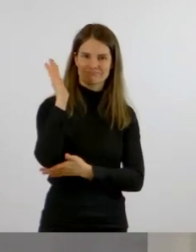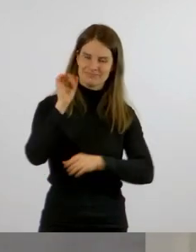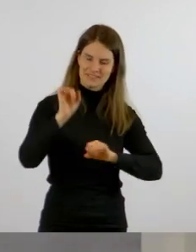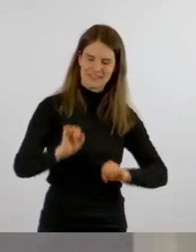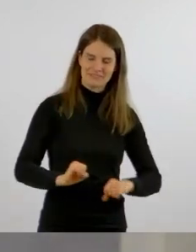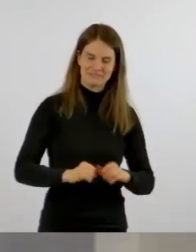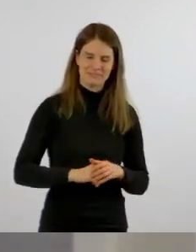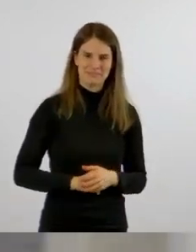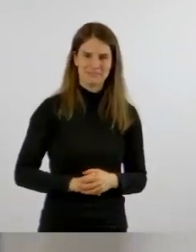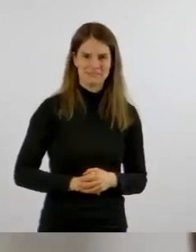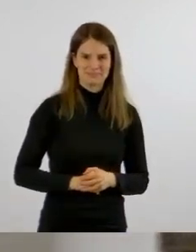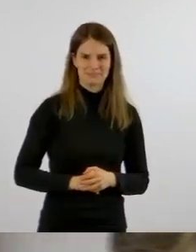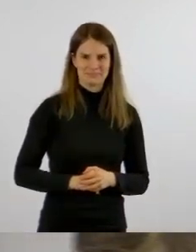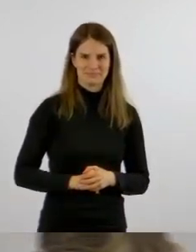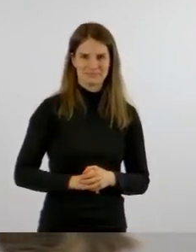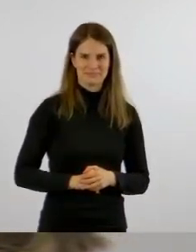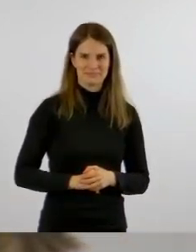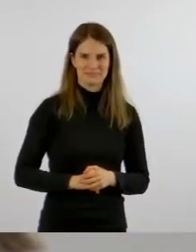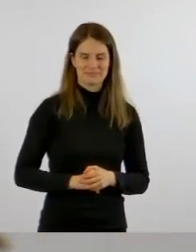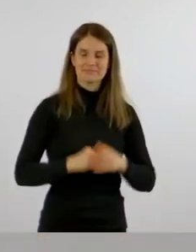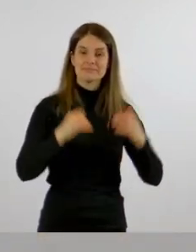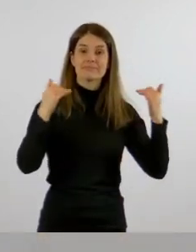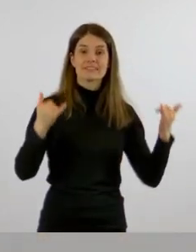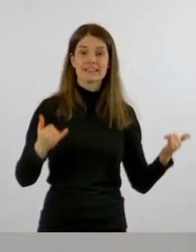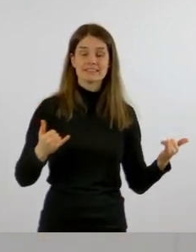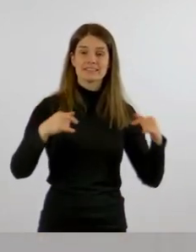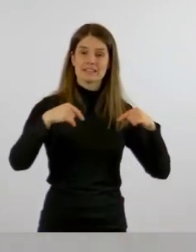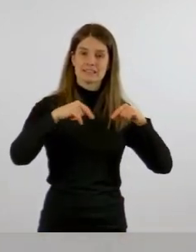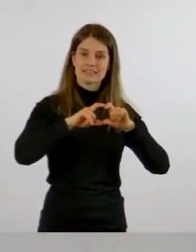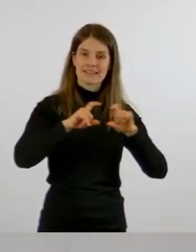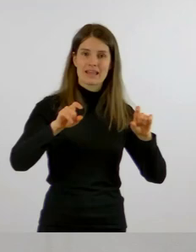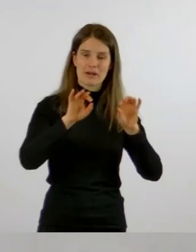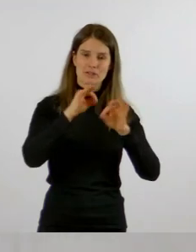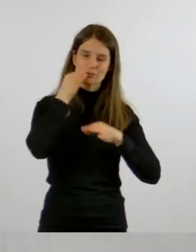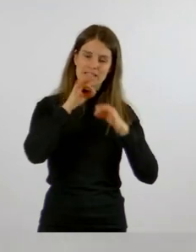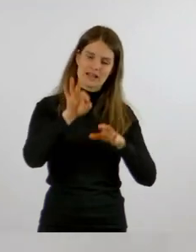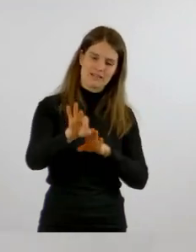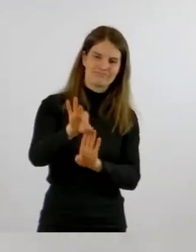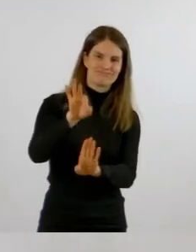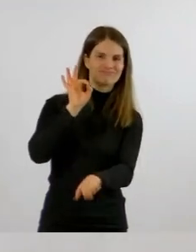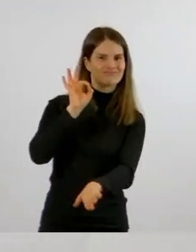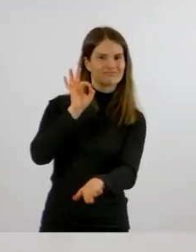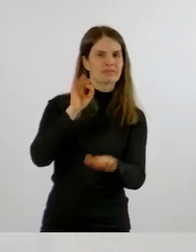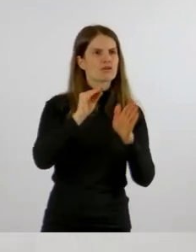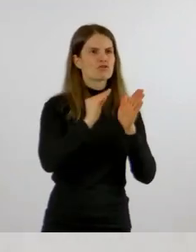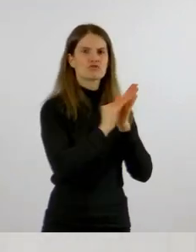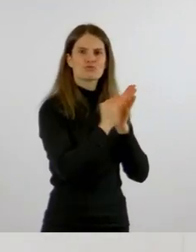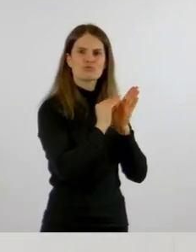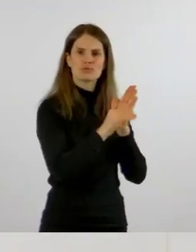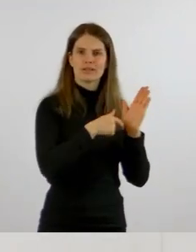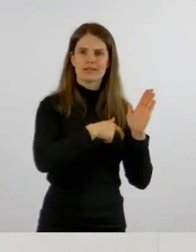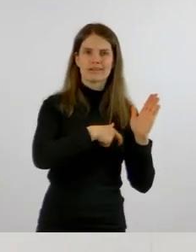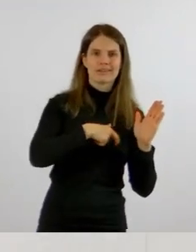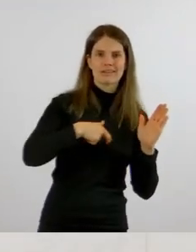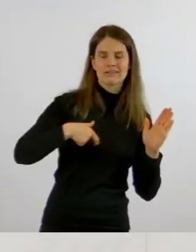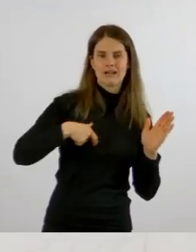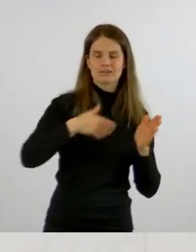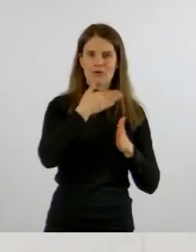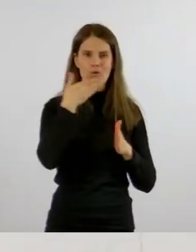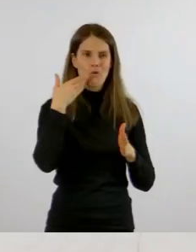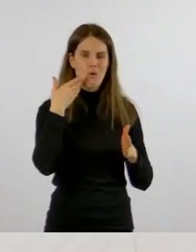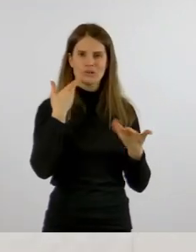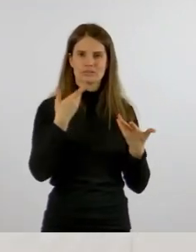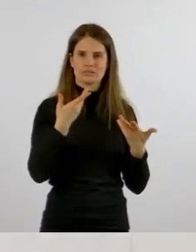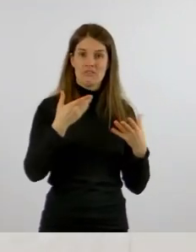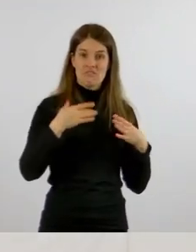Ja, und ich komme zu unserem Sonderthema, das heute lautet, welche Regeln gelten denn in Schulen, Kindertagesstätten und Horten nach